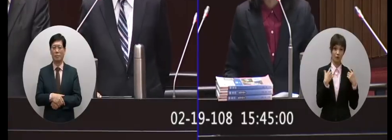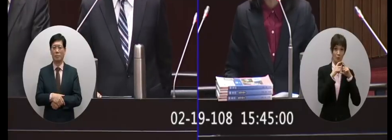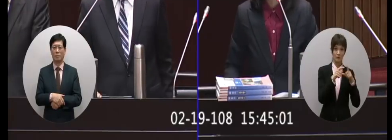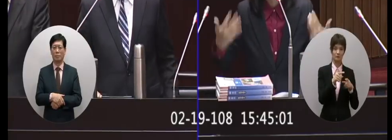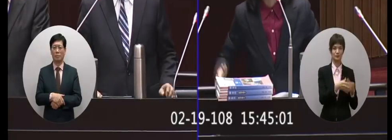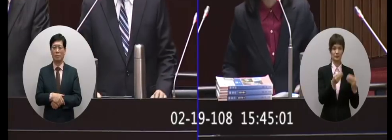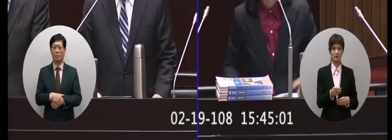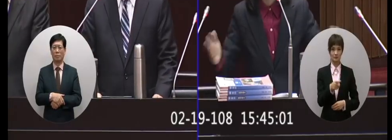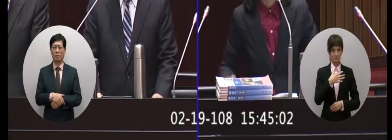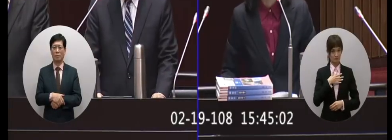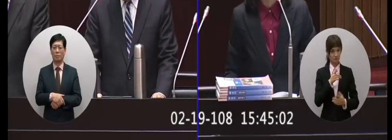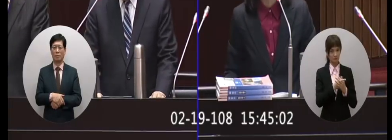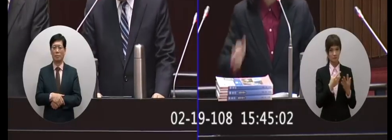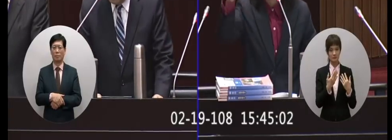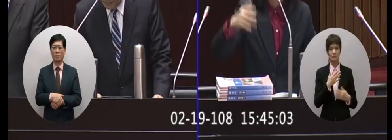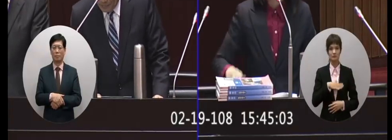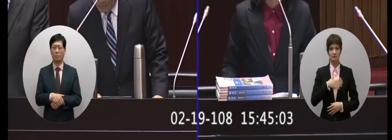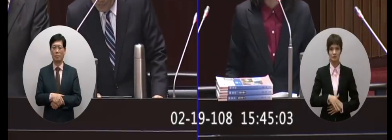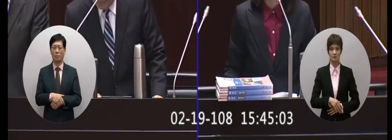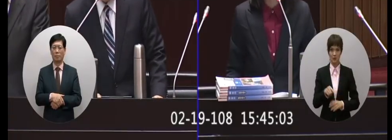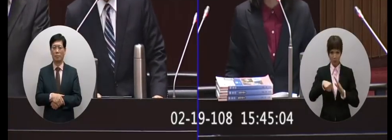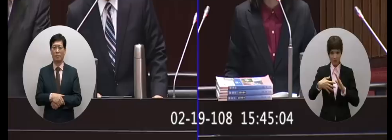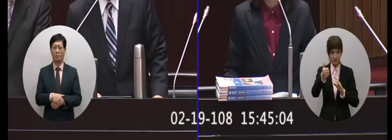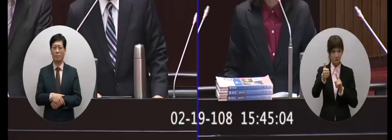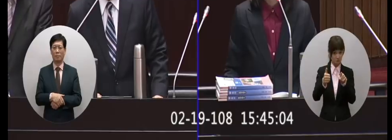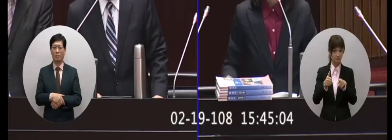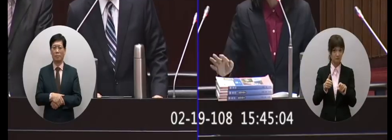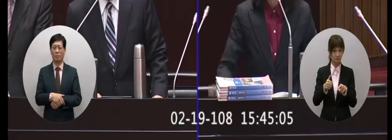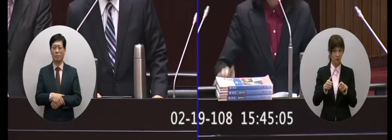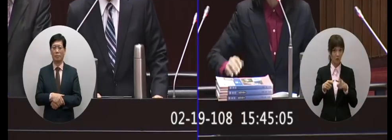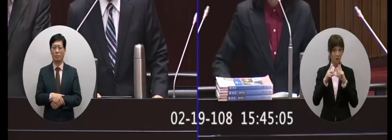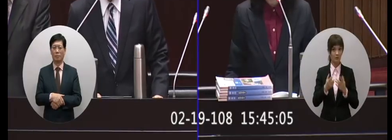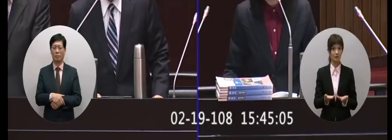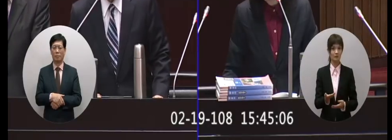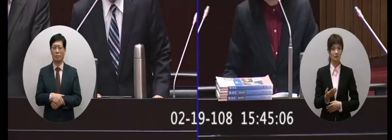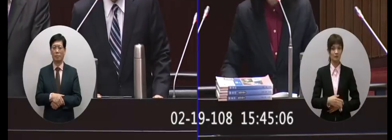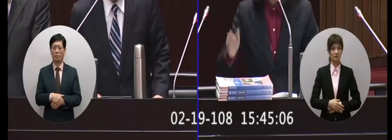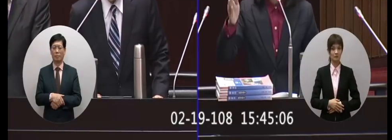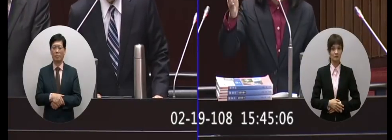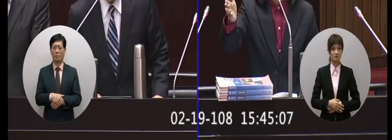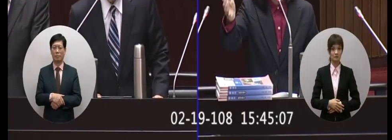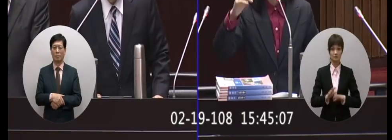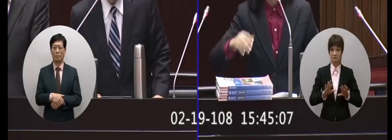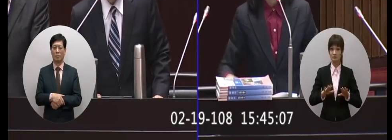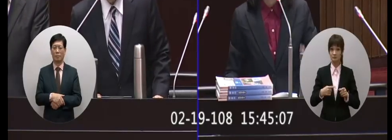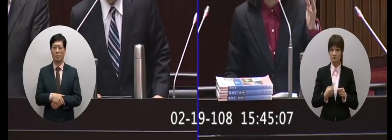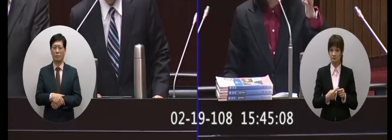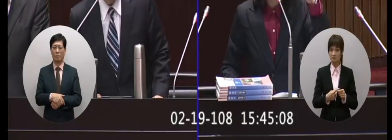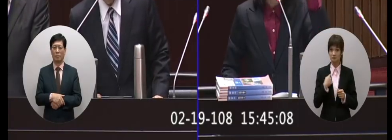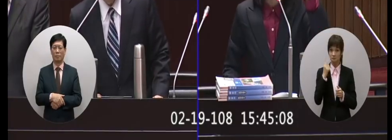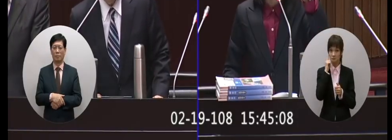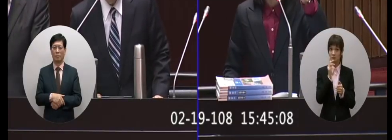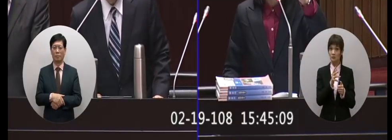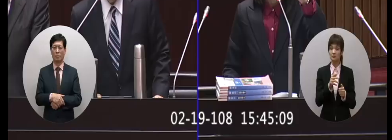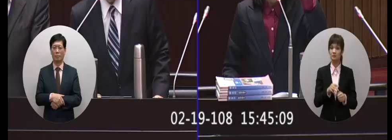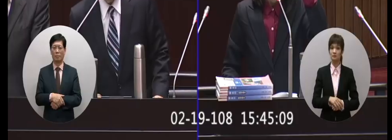知道你知道啊我也知道就不用回答了嘛我就叫院長知道嘛那以今年來說那我要請再回答那代表